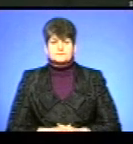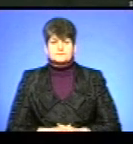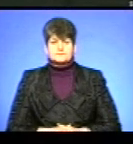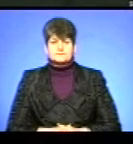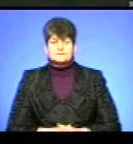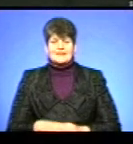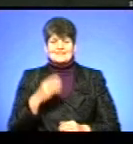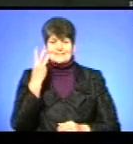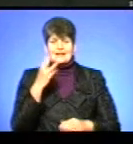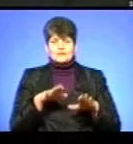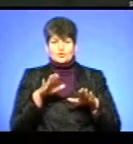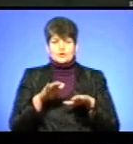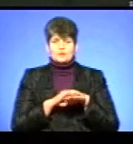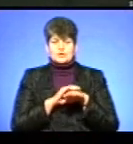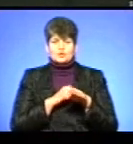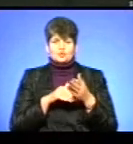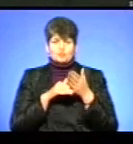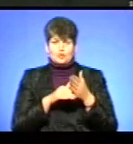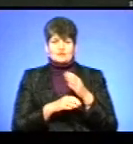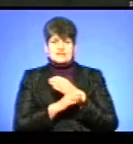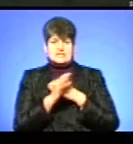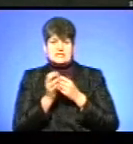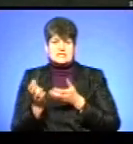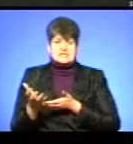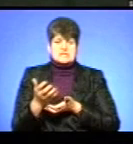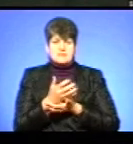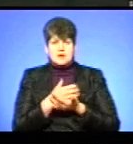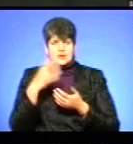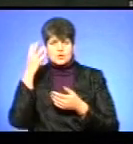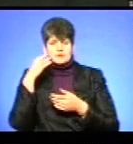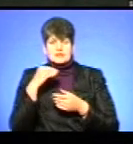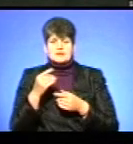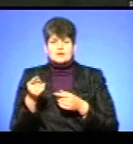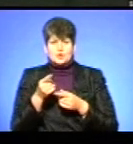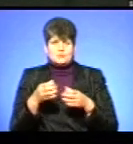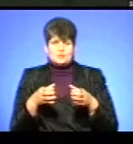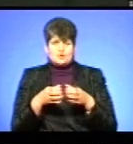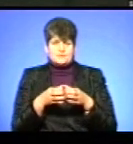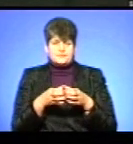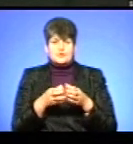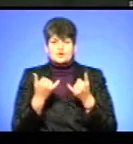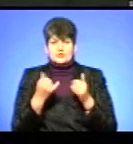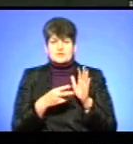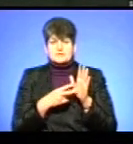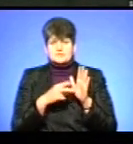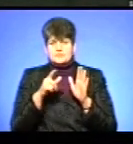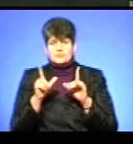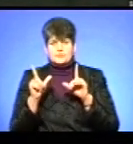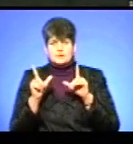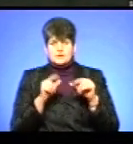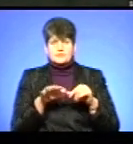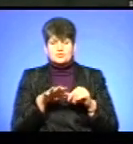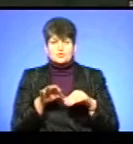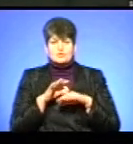Три тонни гуманітарної допомоги на схід зібрали козаки Тернопільського краєвого Коша. Сьогодні семеро з них вирушили в зону